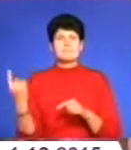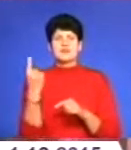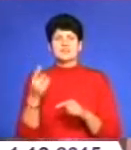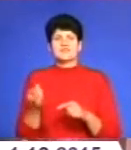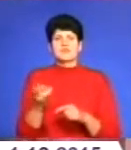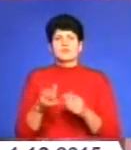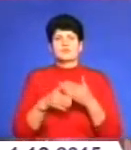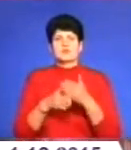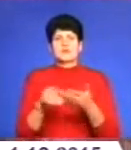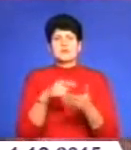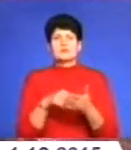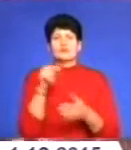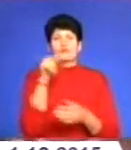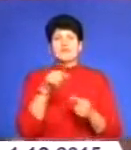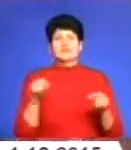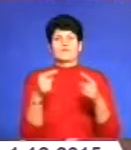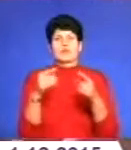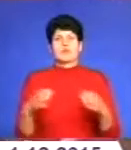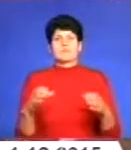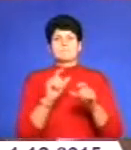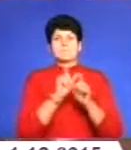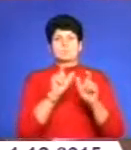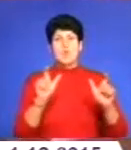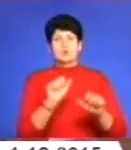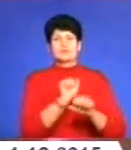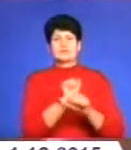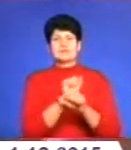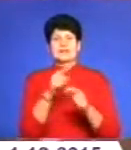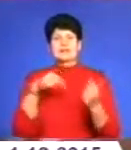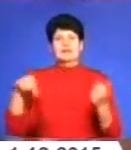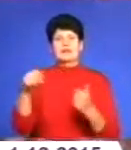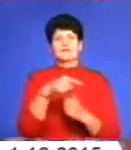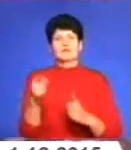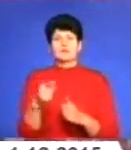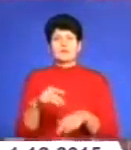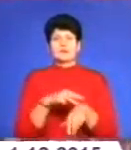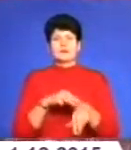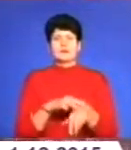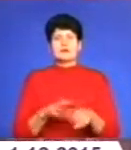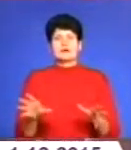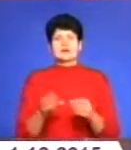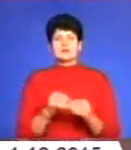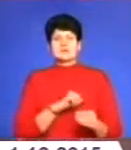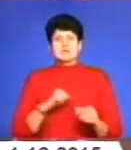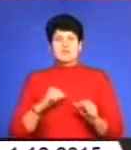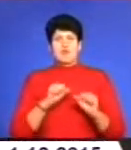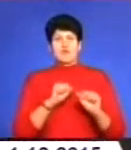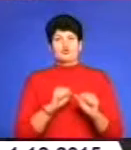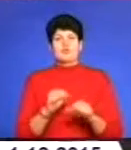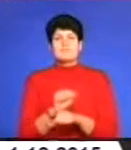допомогу місту. Саме вони створили блокпости навколо Тернополя і несли патрулювання спільно із самобороною Майдану.